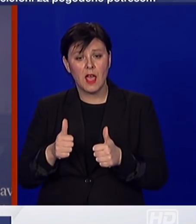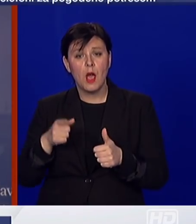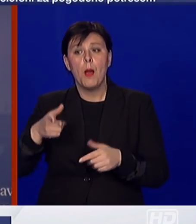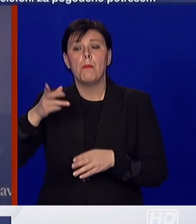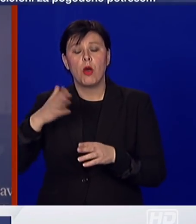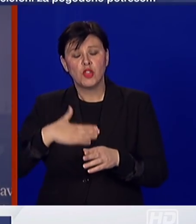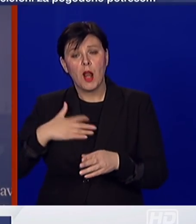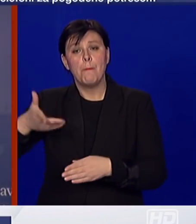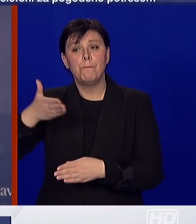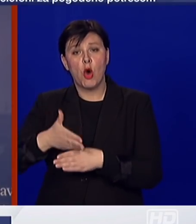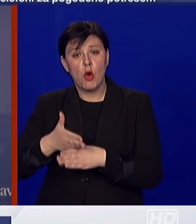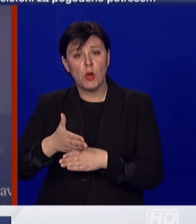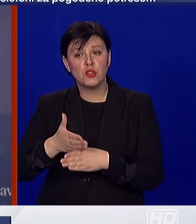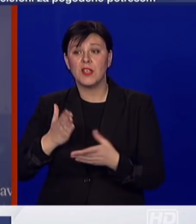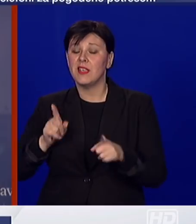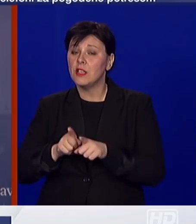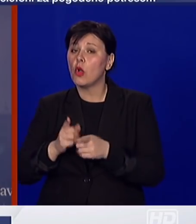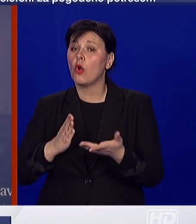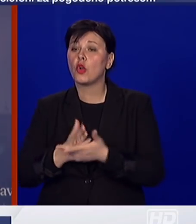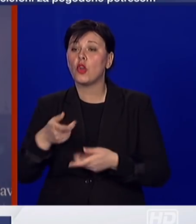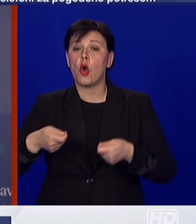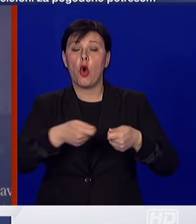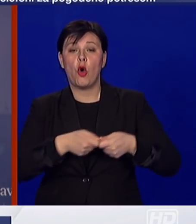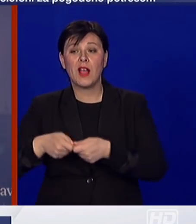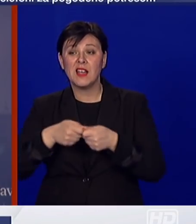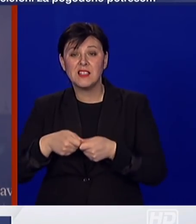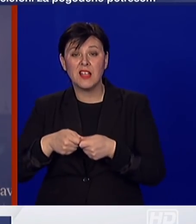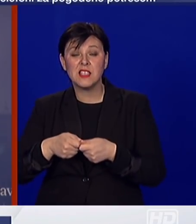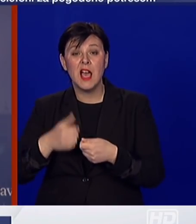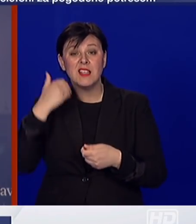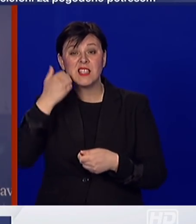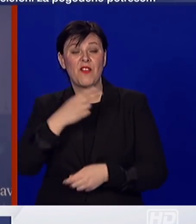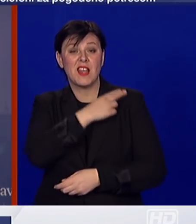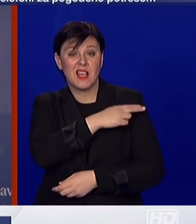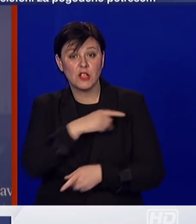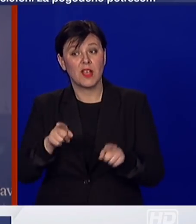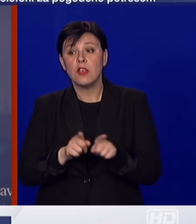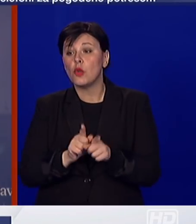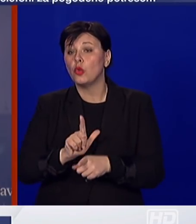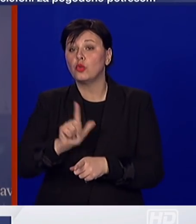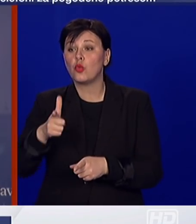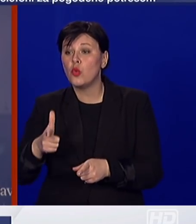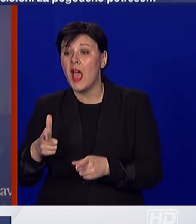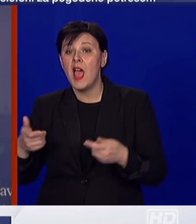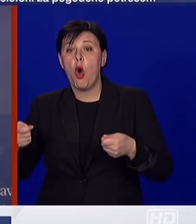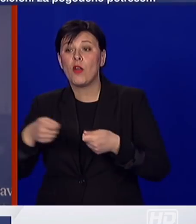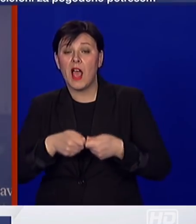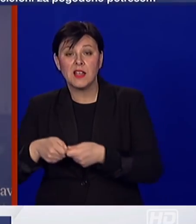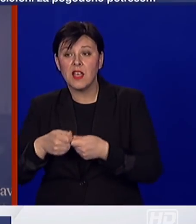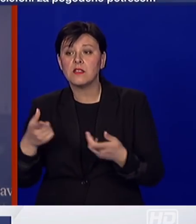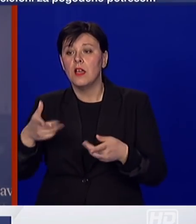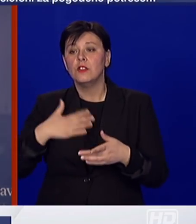pomognu i kroz organizaciju Hrvatskog crvenog križa i kroz druge skupine, kako da